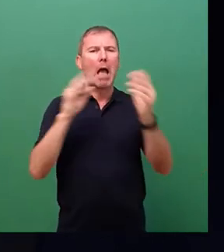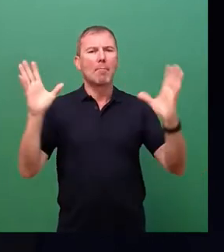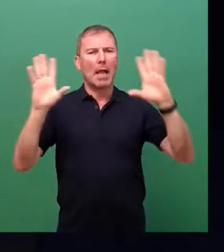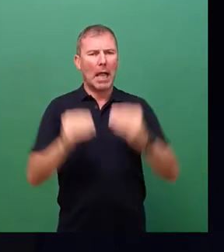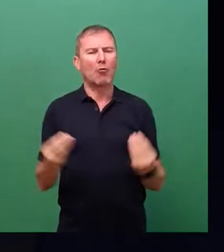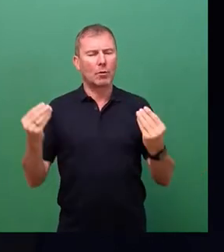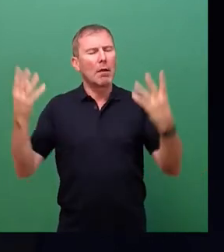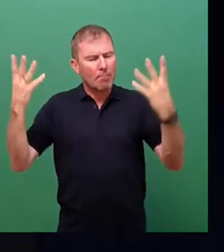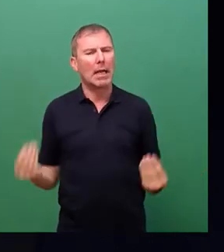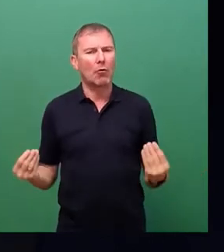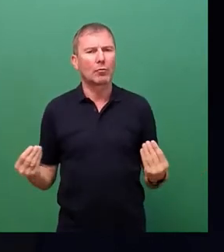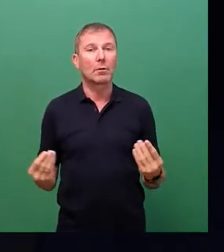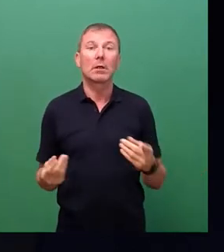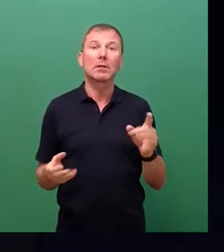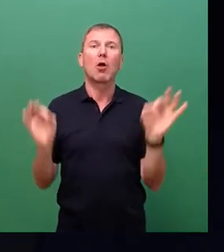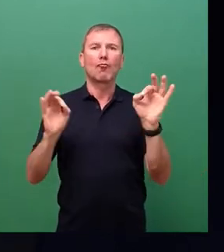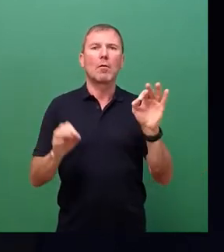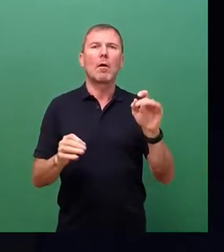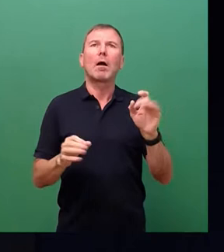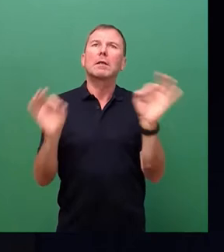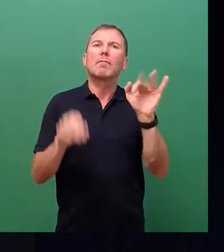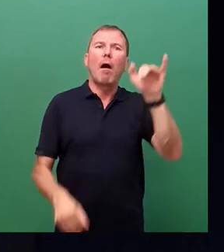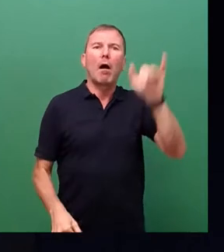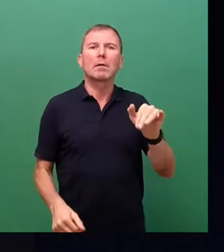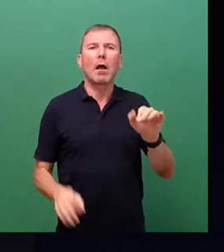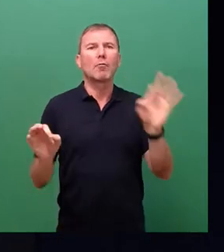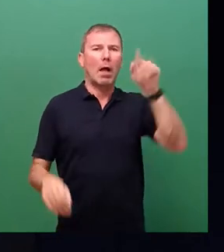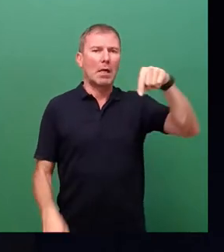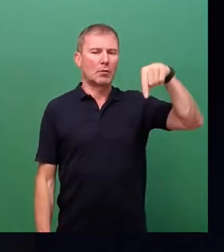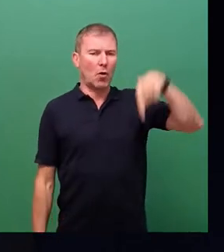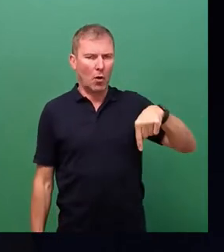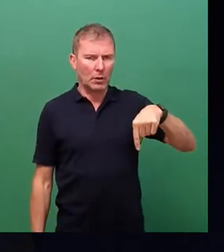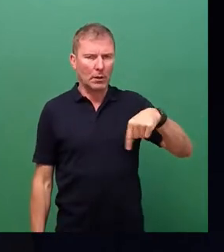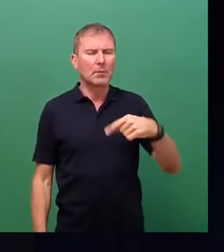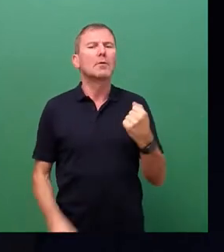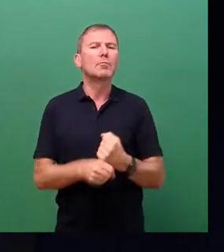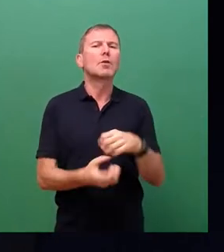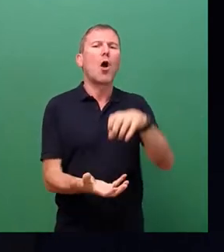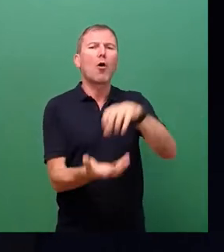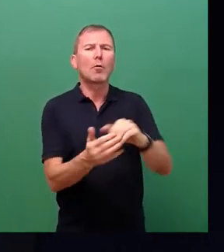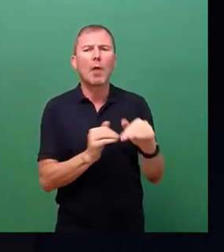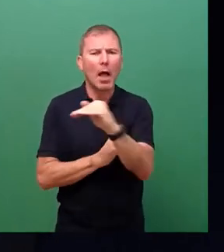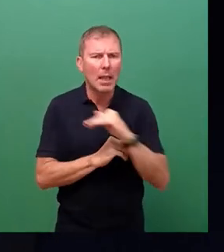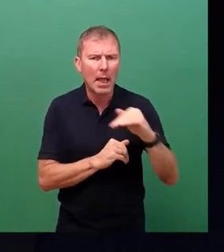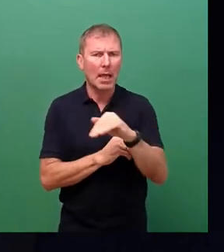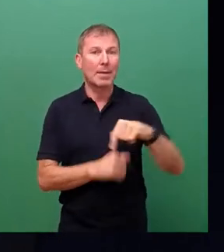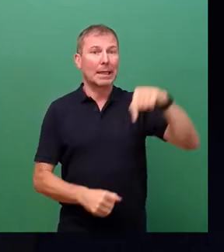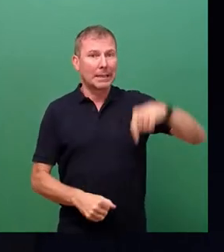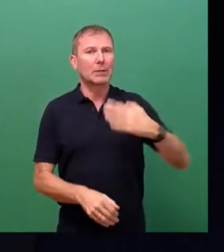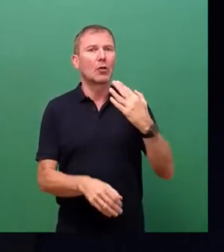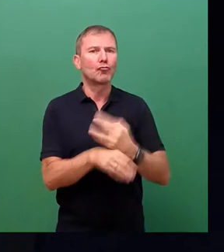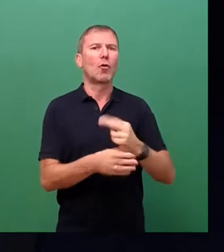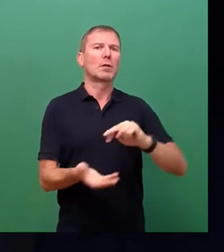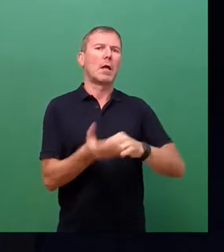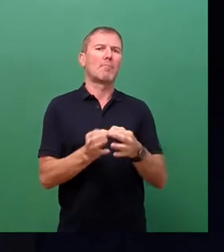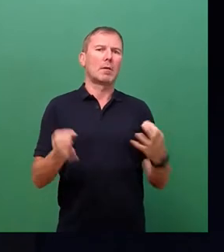wahrscheinlicher, als er heute ist. Und dagegen sollten auch auf kommunaler Ebene jetzt schon Maßnahmen ergriffen werden.